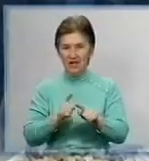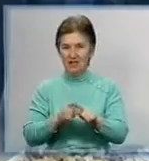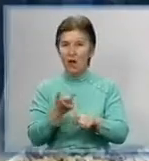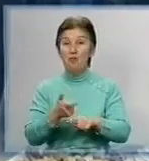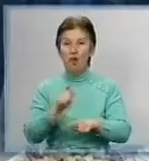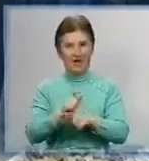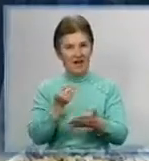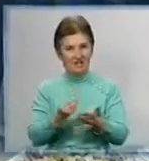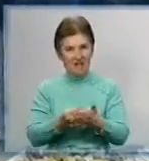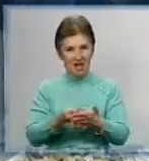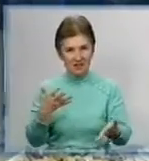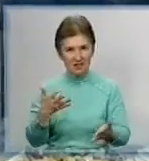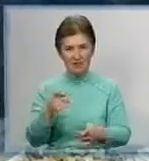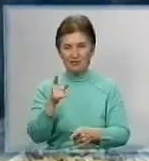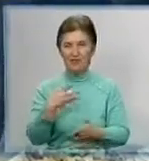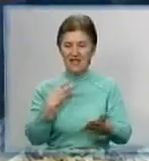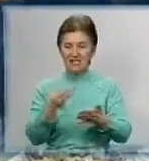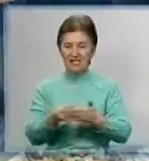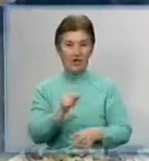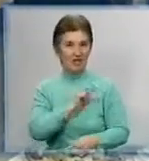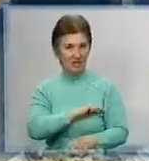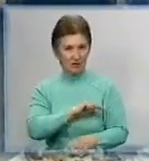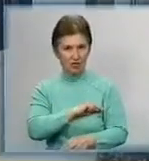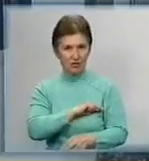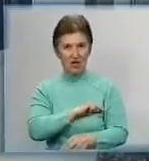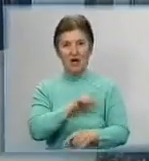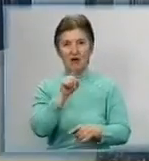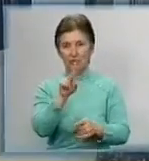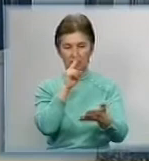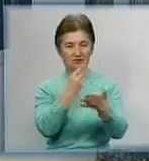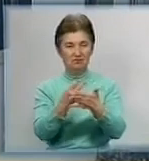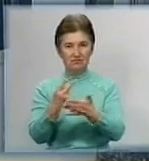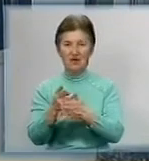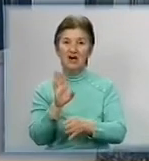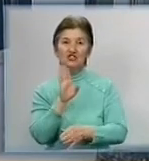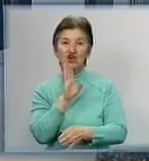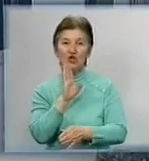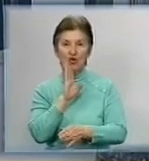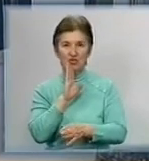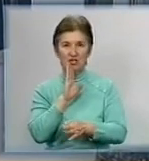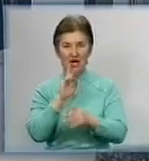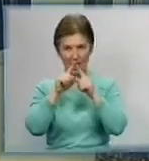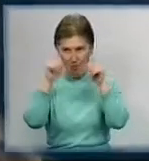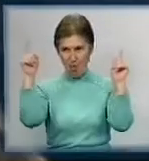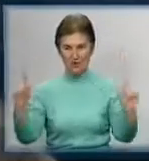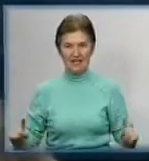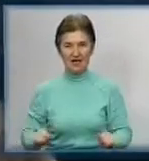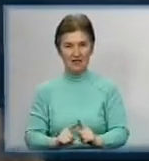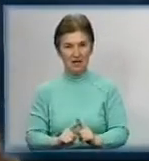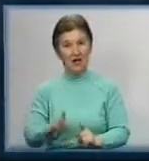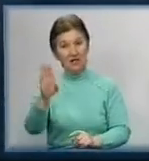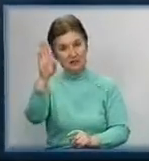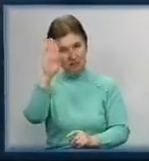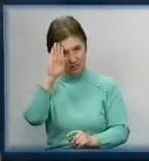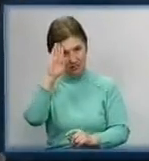Дівчина презентувала свої роботи в одній з кіровоградських галерей. Тут представлені виключно жіночі портрети. Фотохудожниця говорить, чоловіків